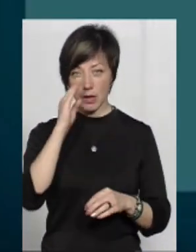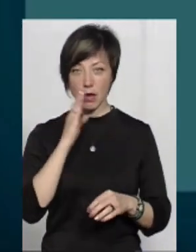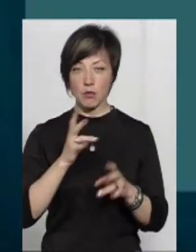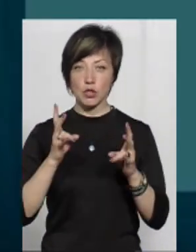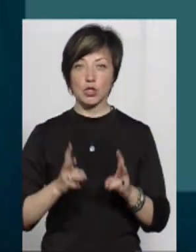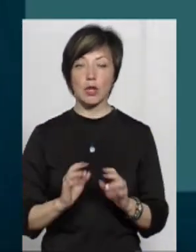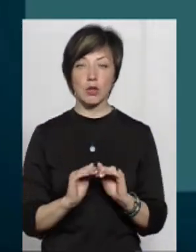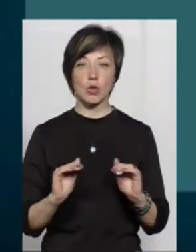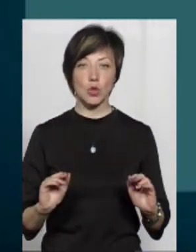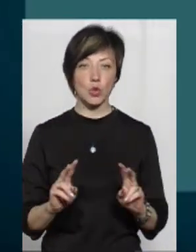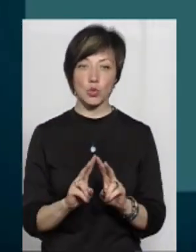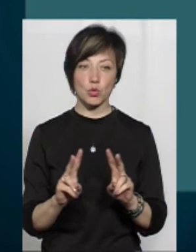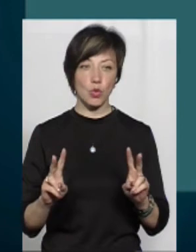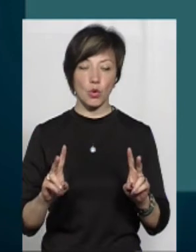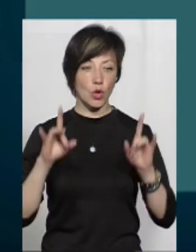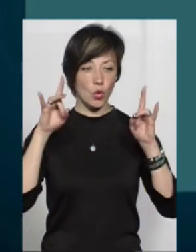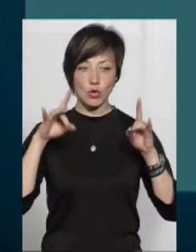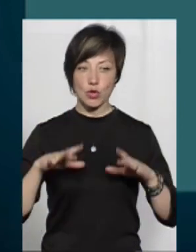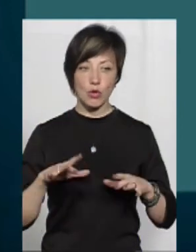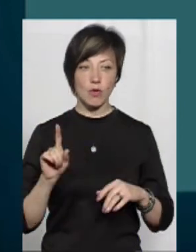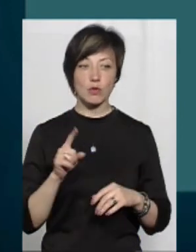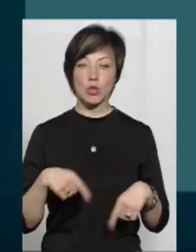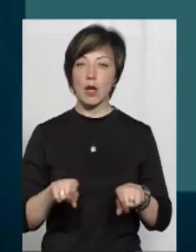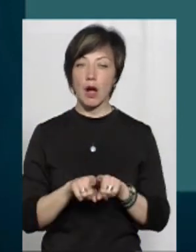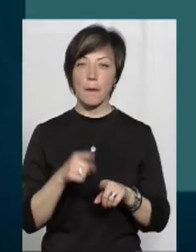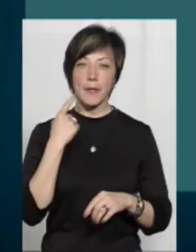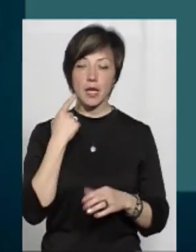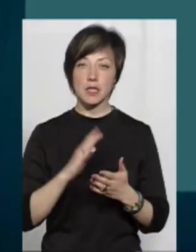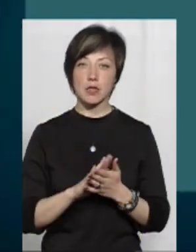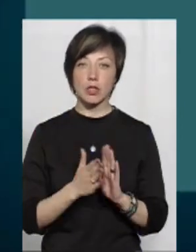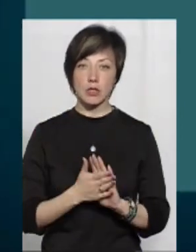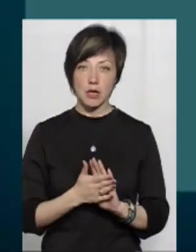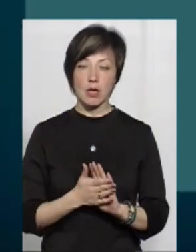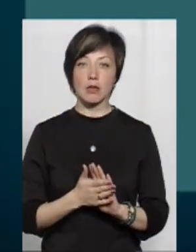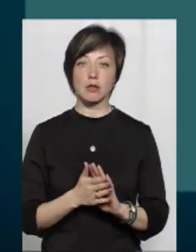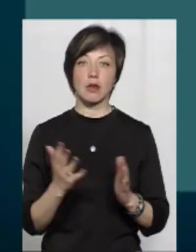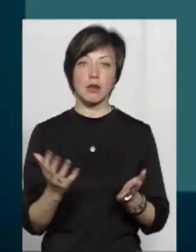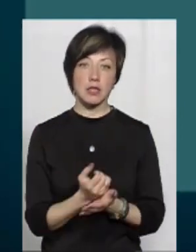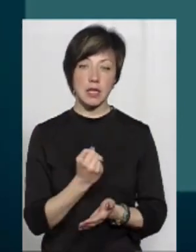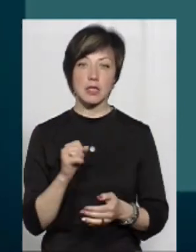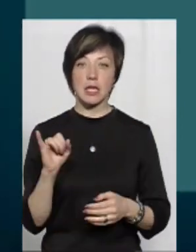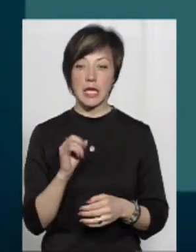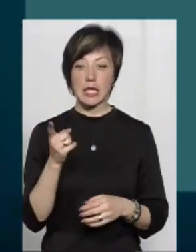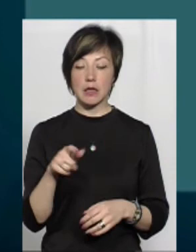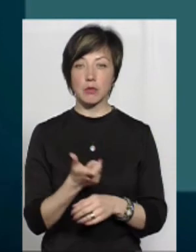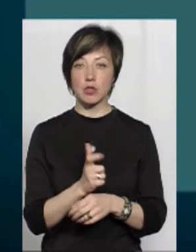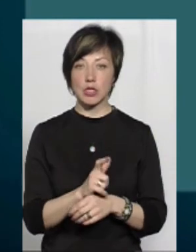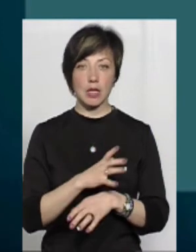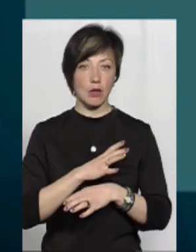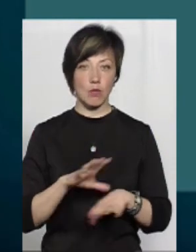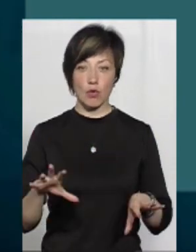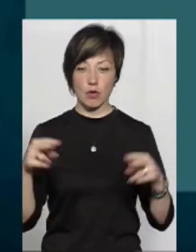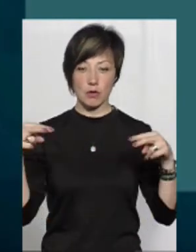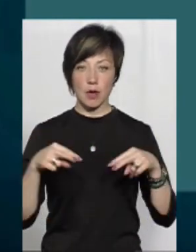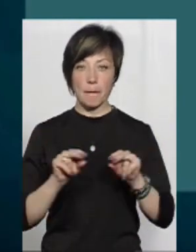Ніхто не очікував, що така прикра ситуація складеться. І тим більше, що це не було на